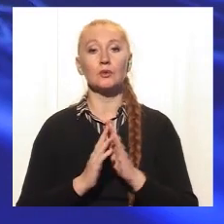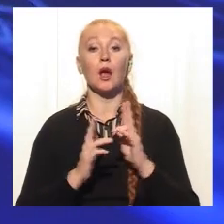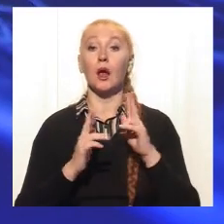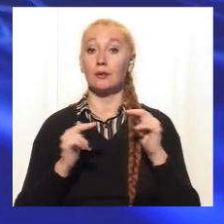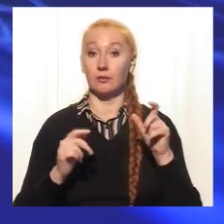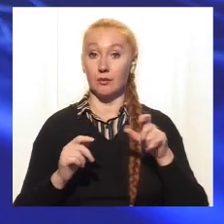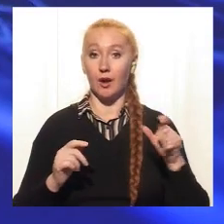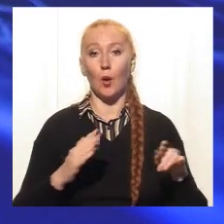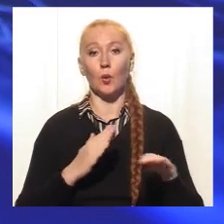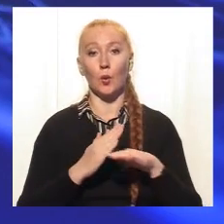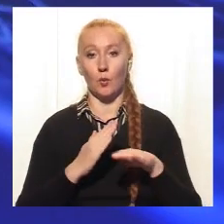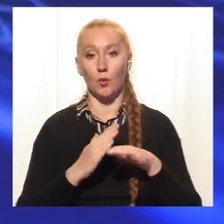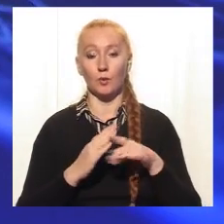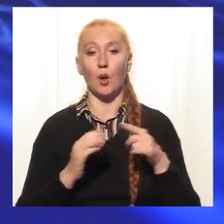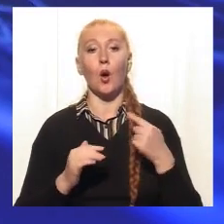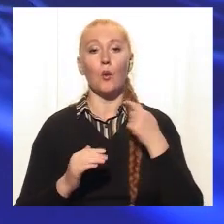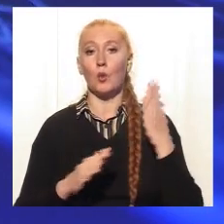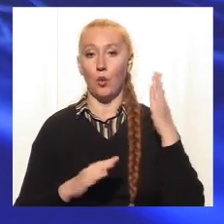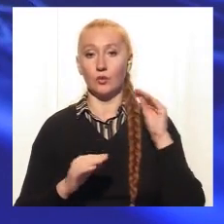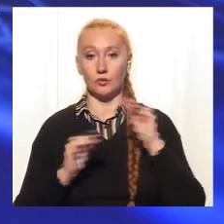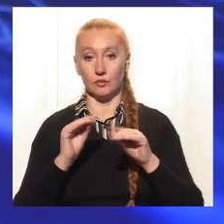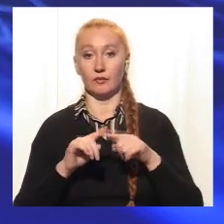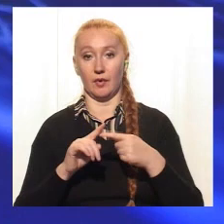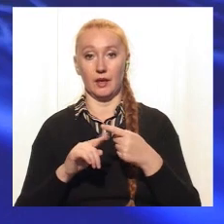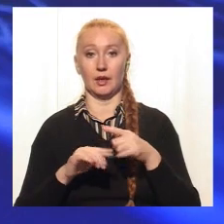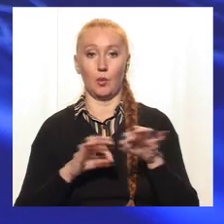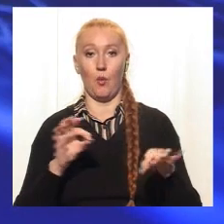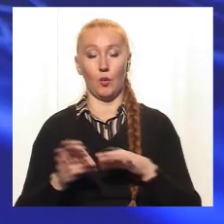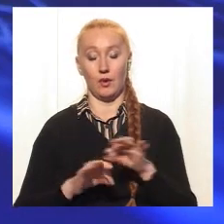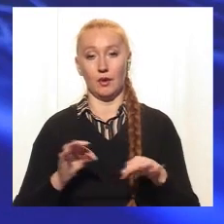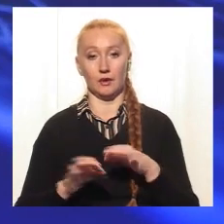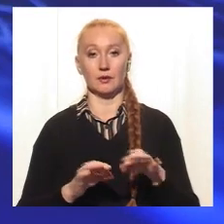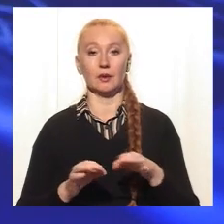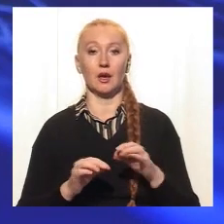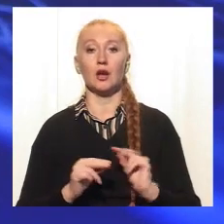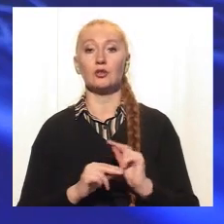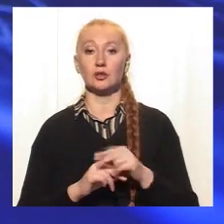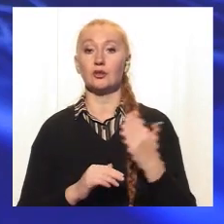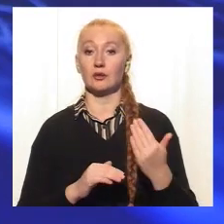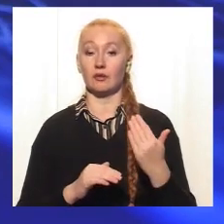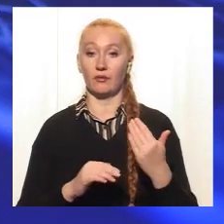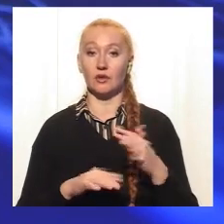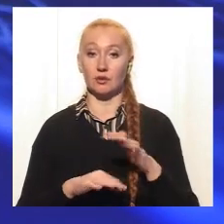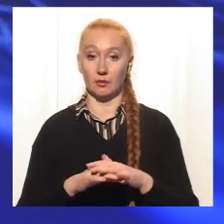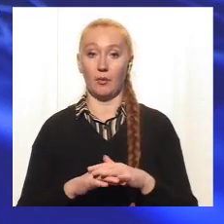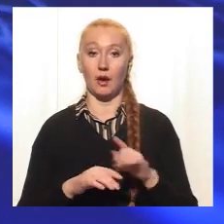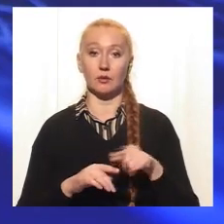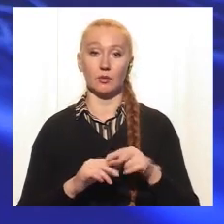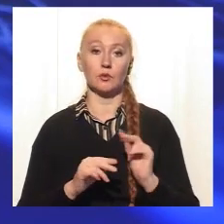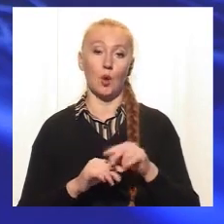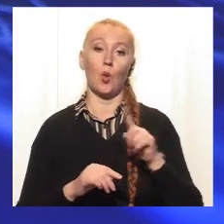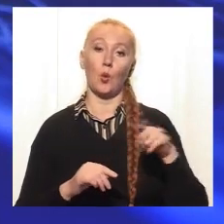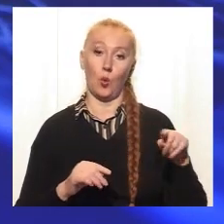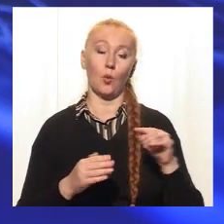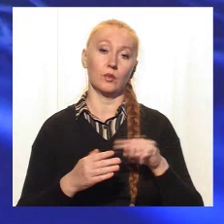дніпрян допомогти проголосувати за цей проєкт. Через ваш банк можна авторизуватися, ввести